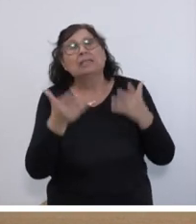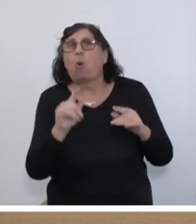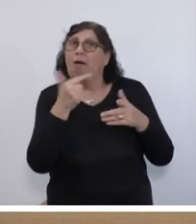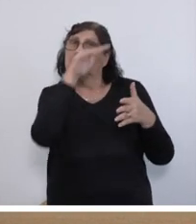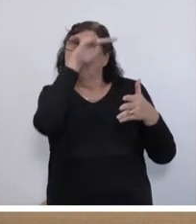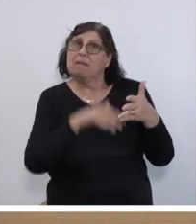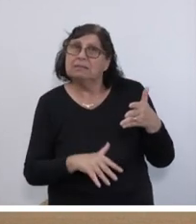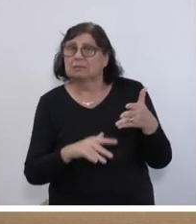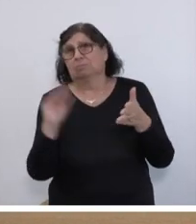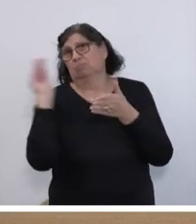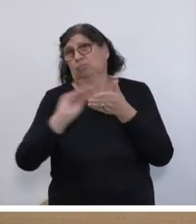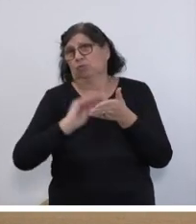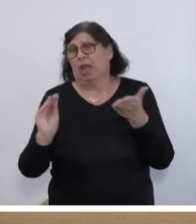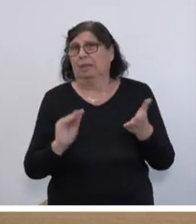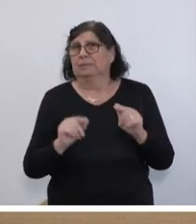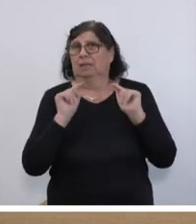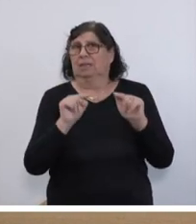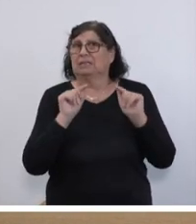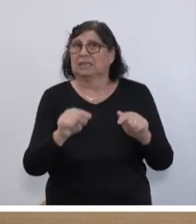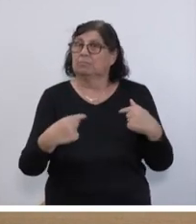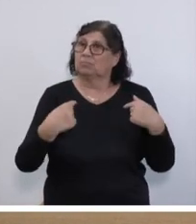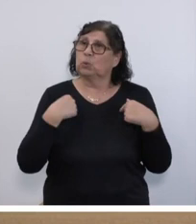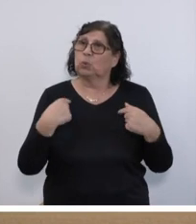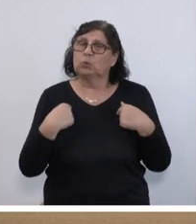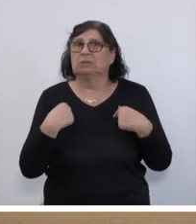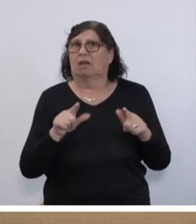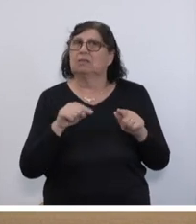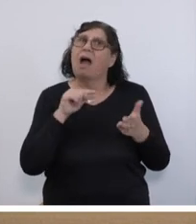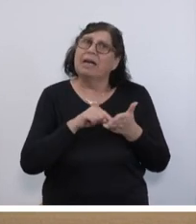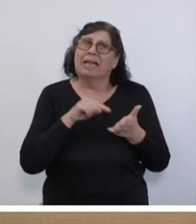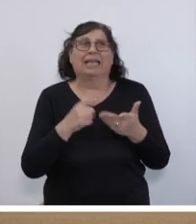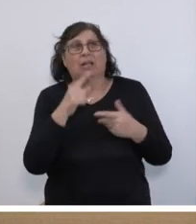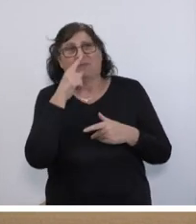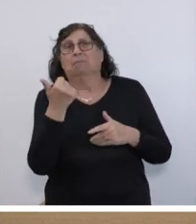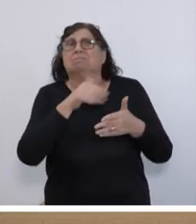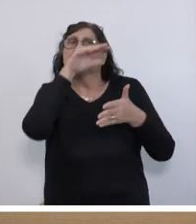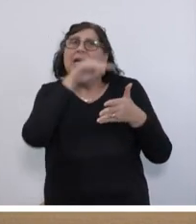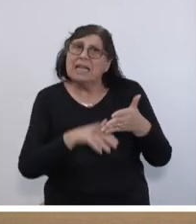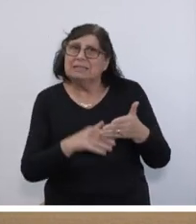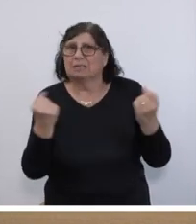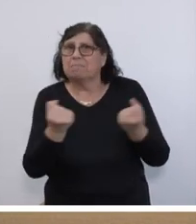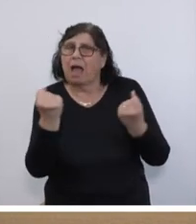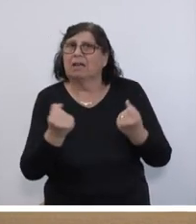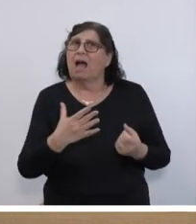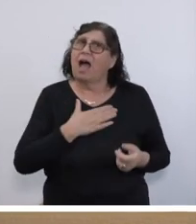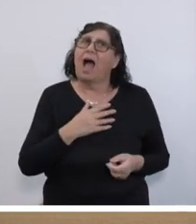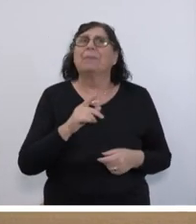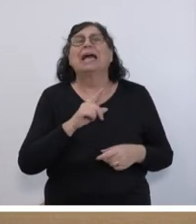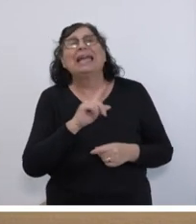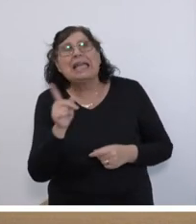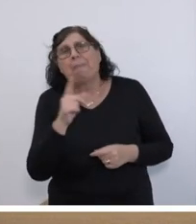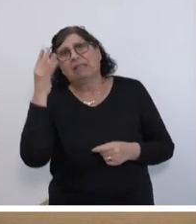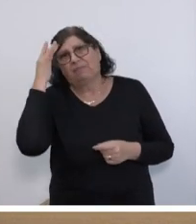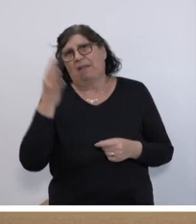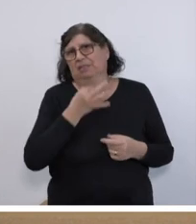aufmacht, und das ist ja allein unser Anliegen, wenn ich so eine Liste aufmache, habe ich immer Zweifelsfragen.